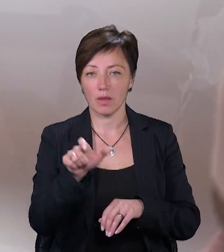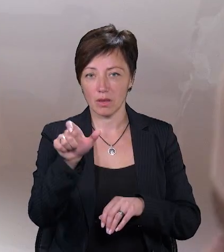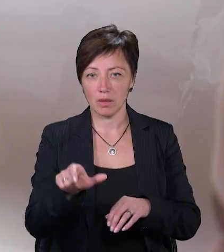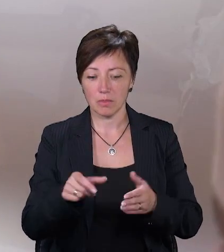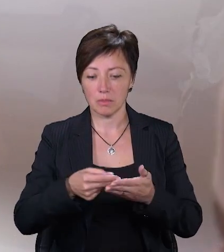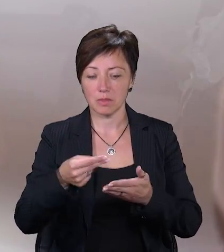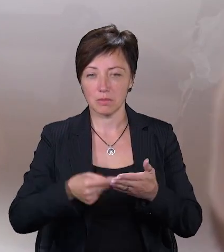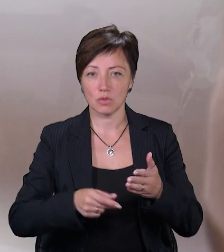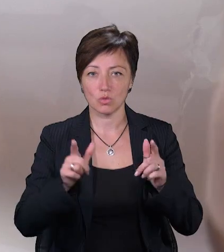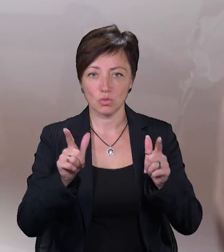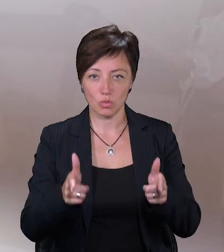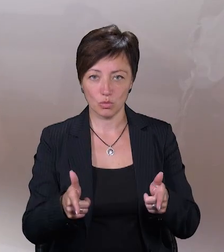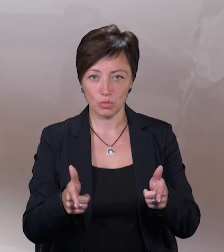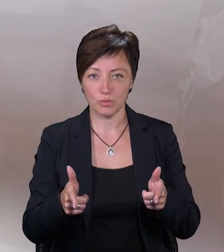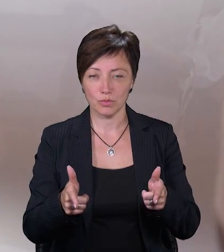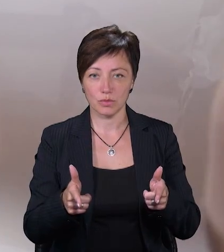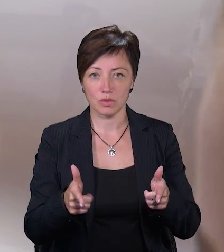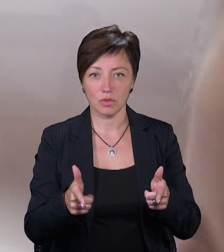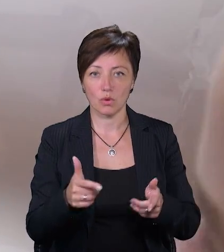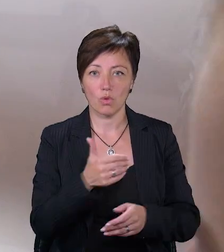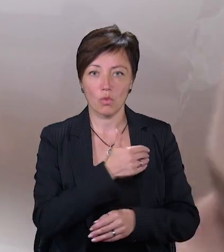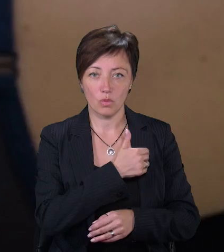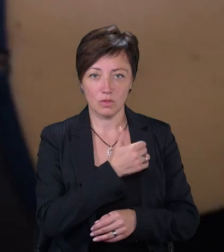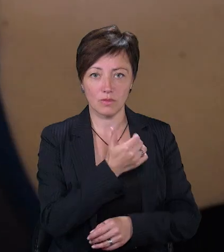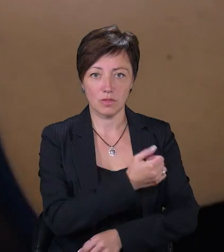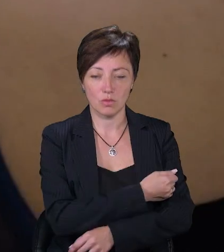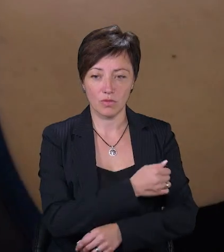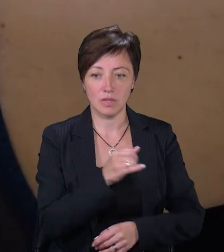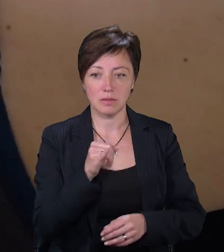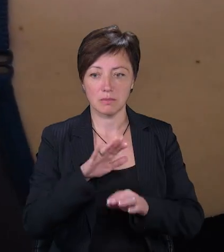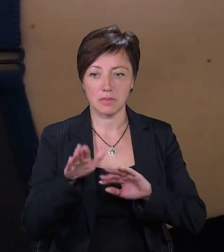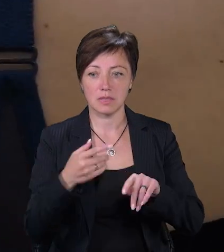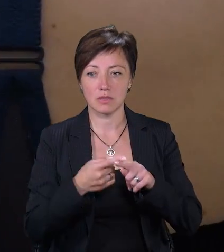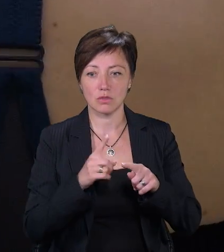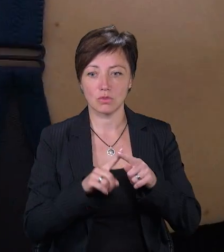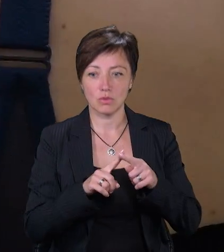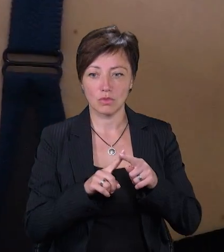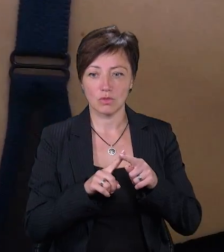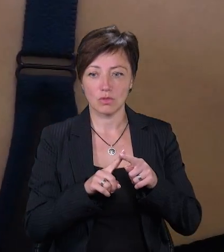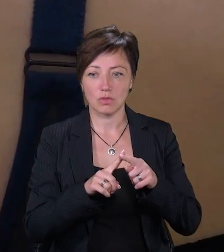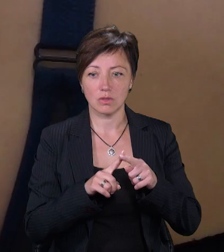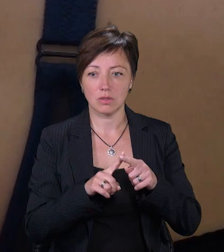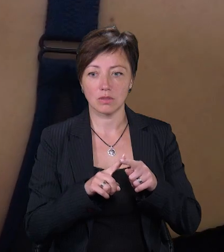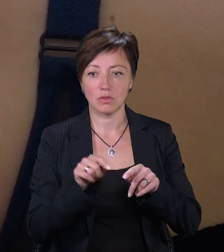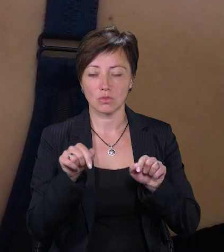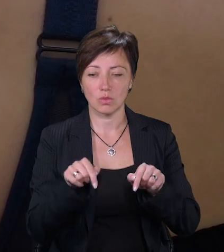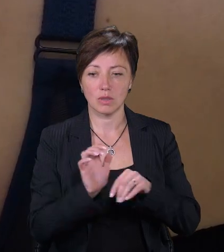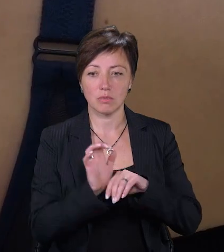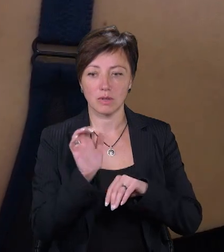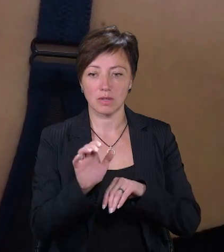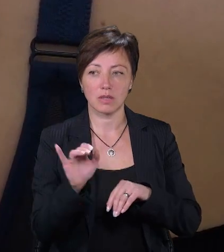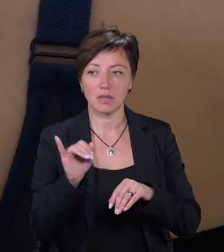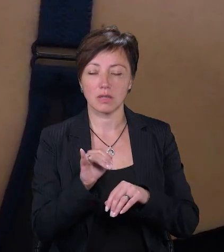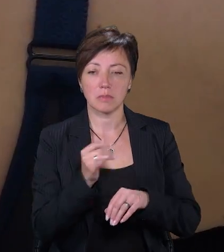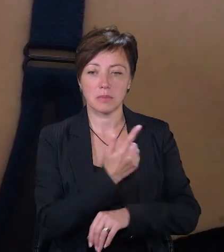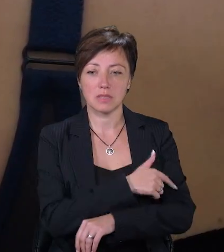підписує згоду, що він хоче вакцинуватись. Після цього направляється сюди в маніпуляційний кабінет і